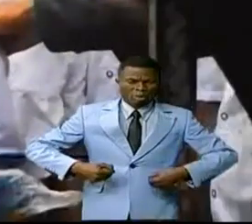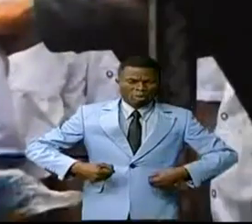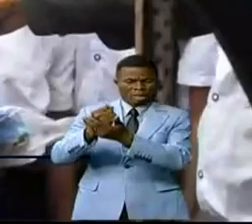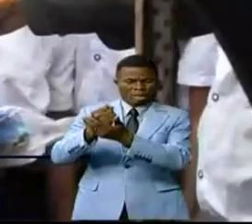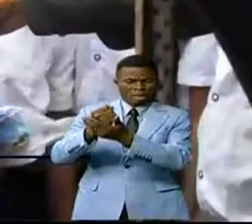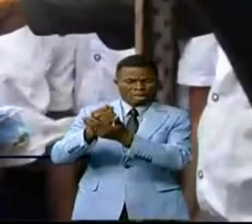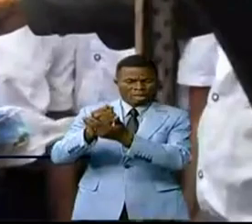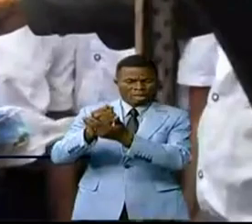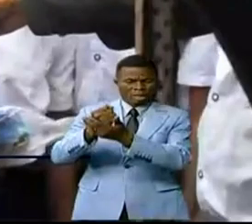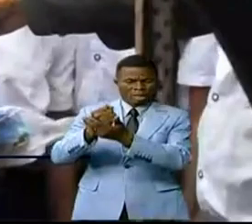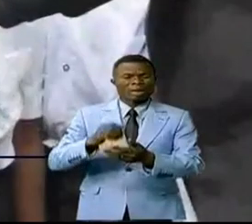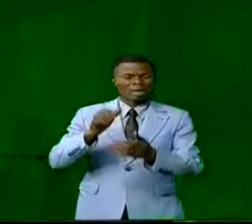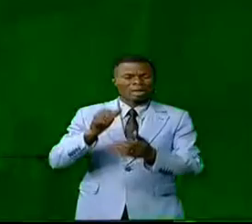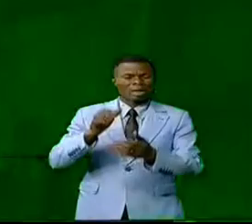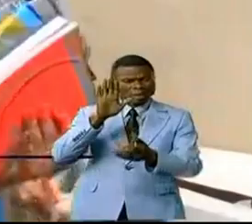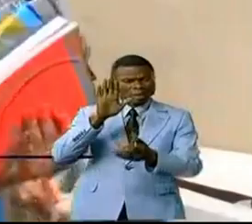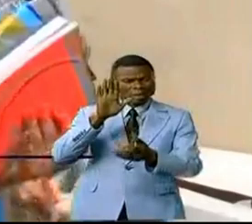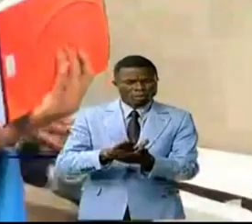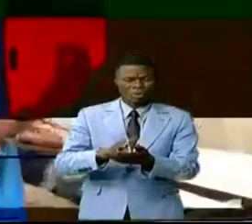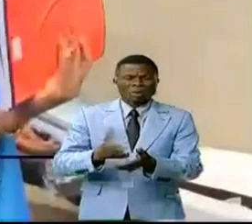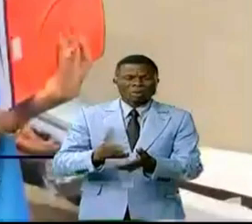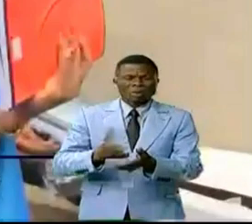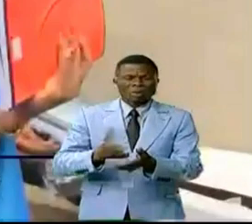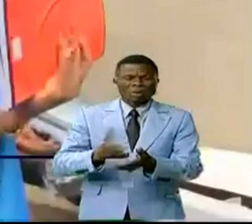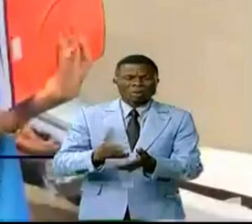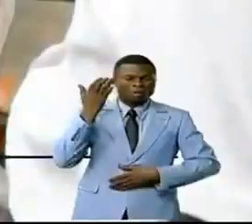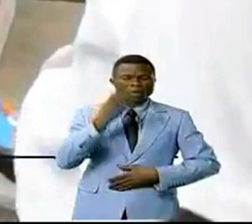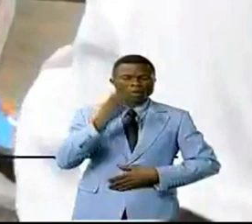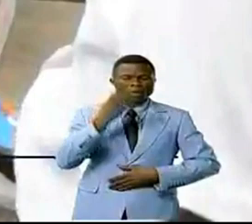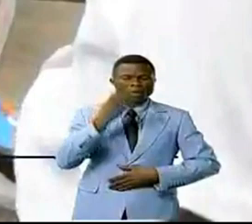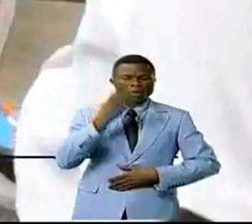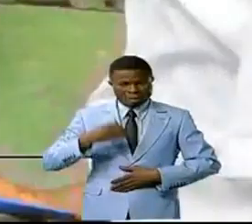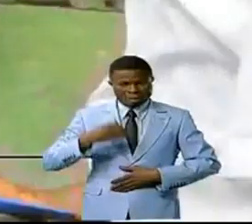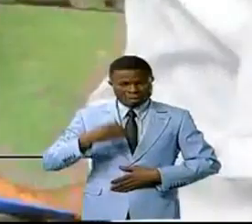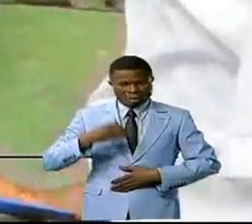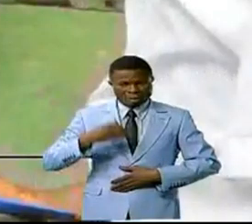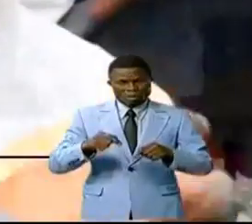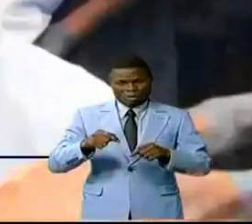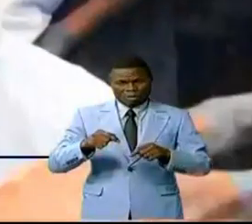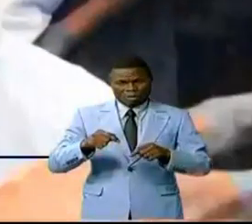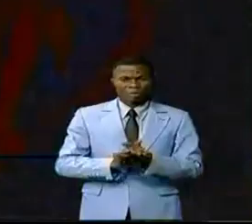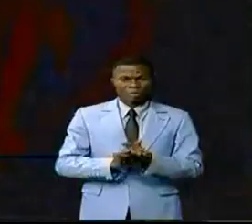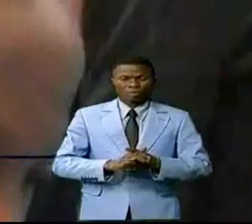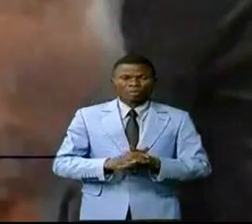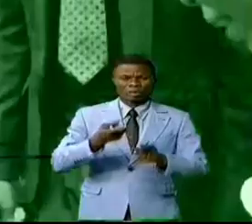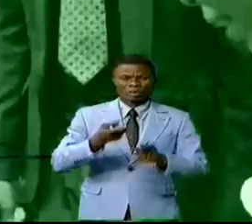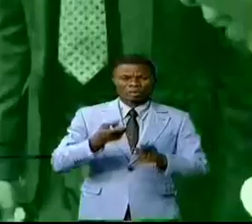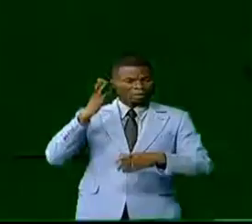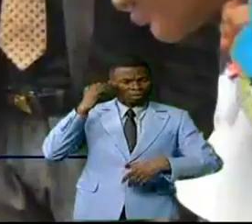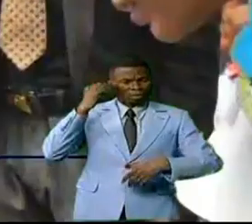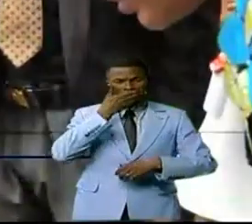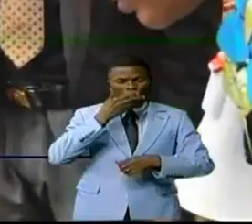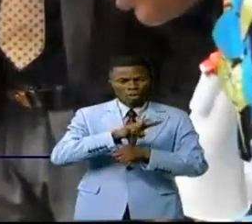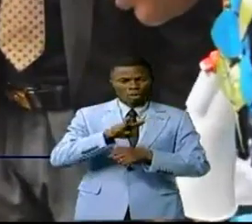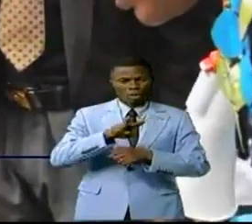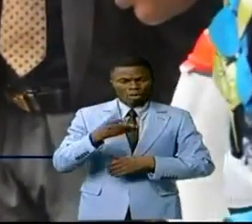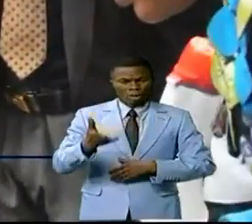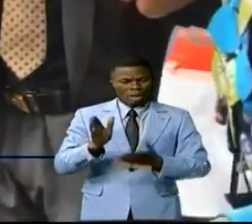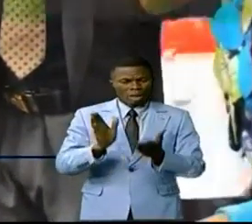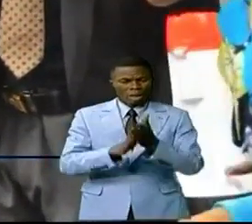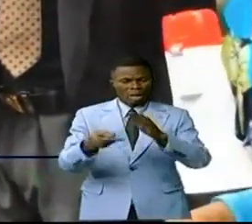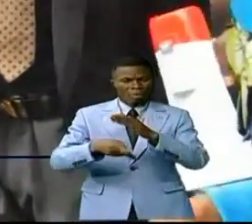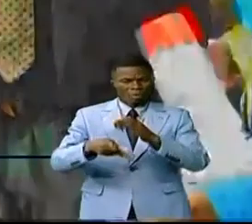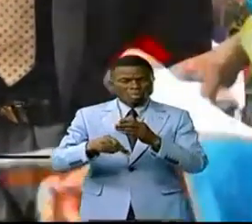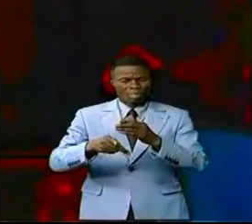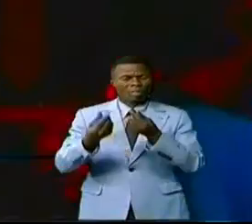d'alléger un temps soit peu le fardeau des parents dans le contexte actuel caractérisé particulièrement par la gratuité de l